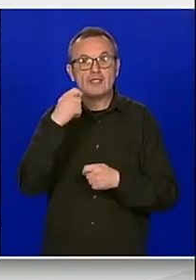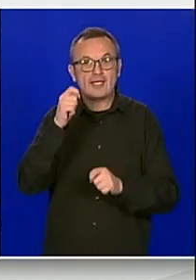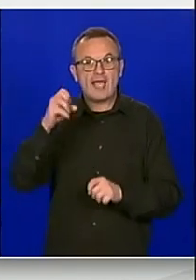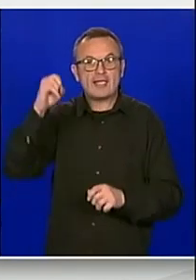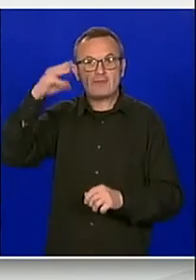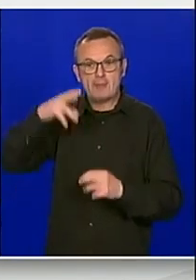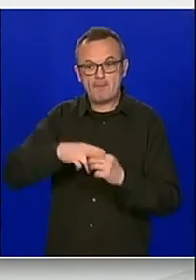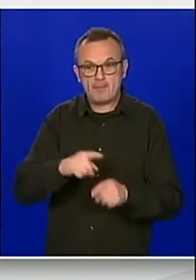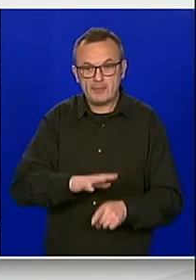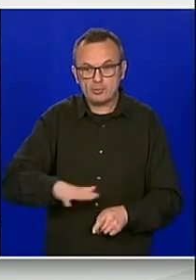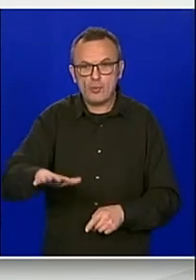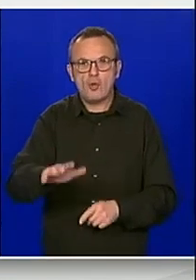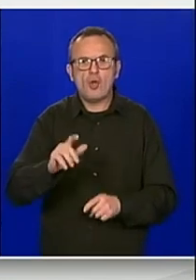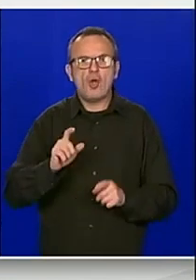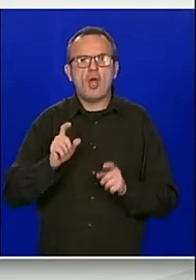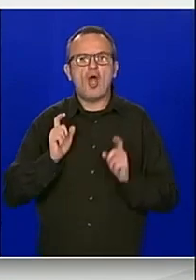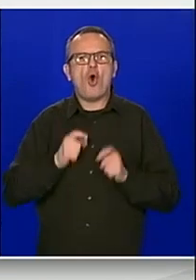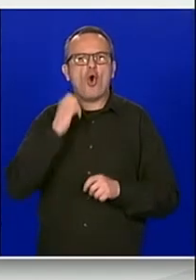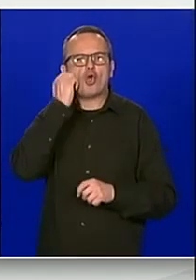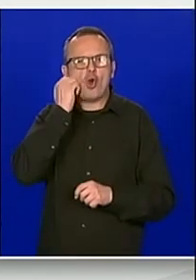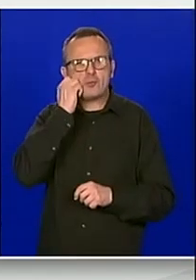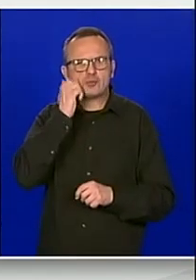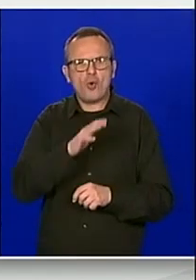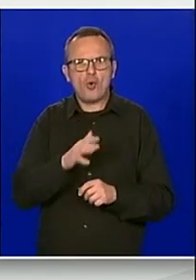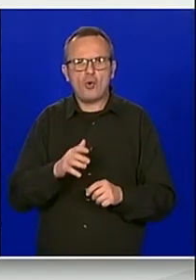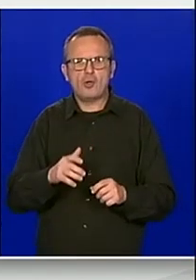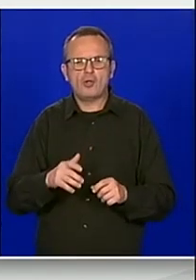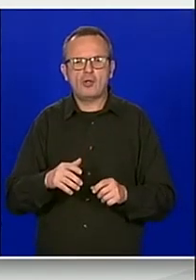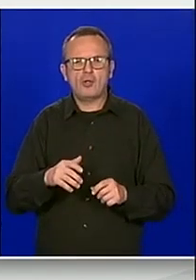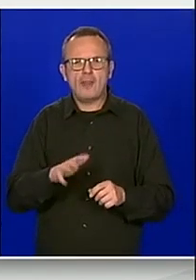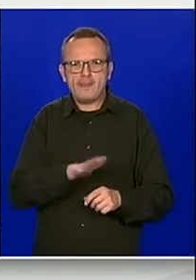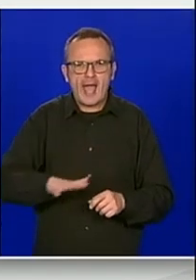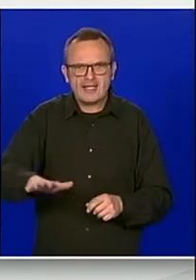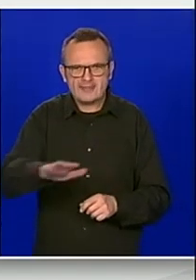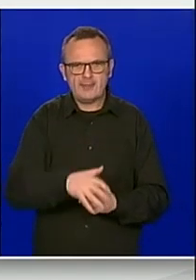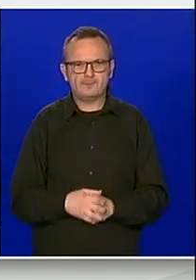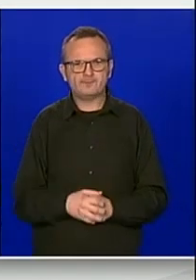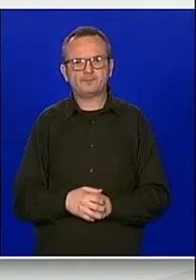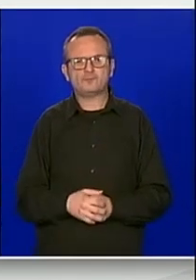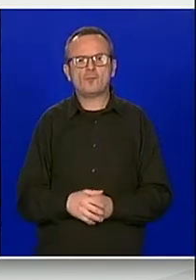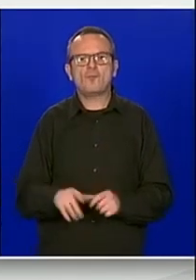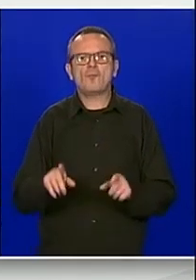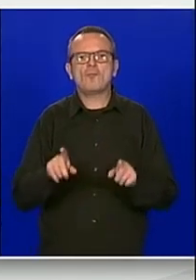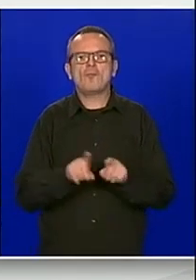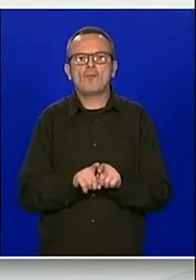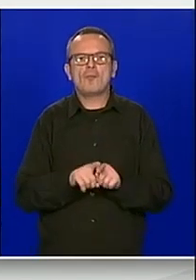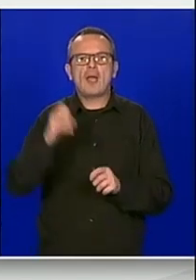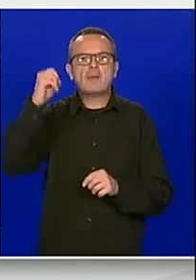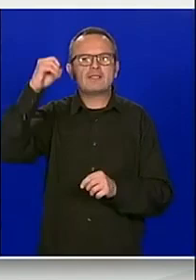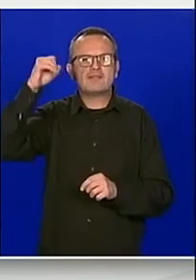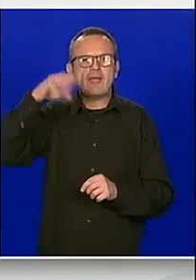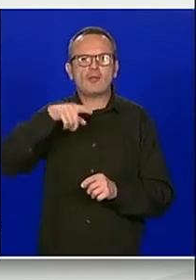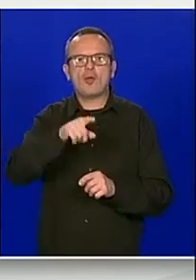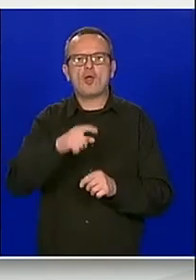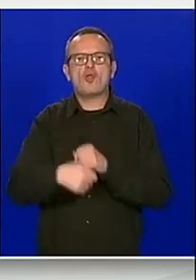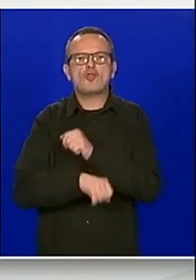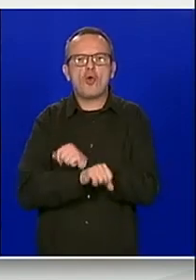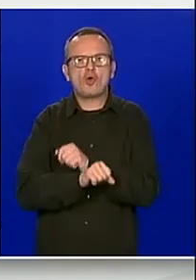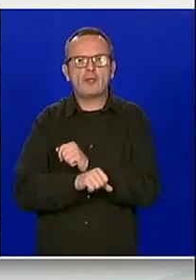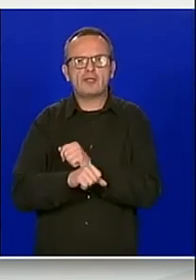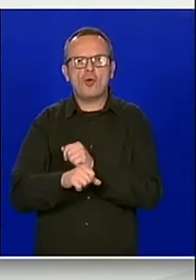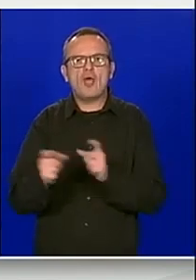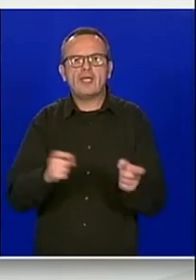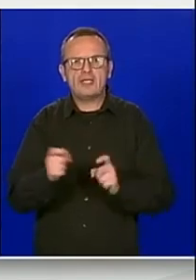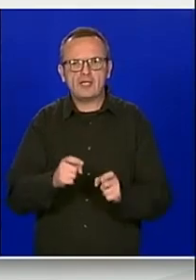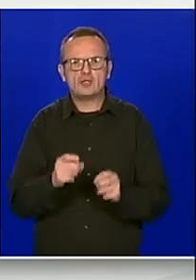Bistrincima, uređenje upremanje vanjskog rukometnog igrališta u Belišu, te tribine za nogometni klub Odravac Bistrinci. Potom, grad Daruvar,